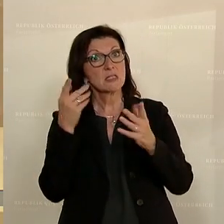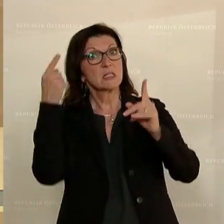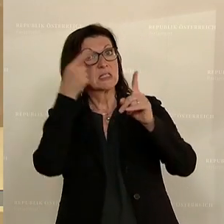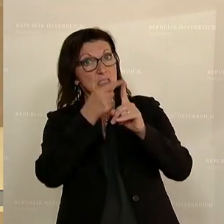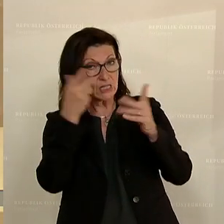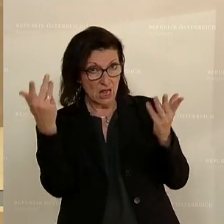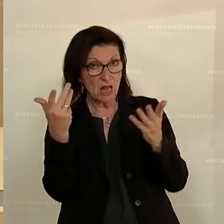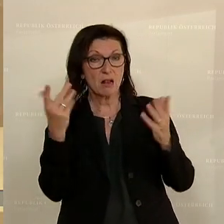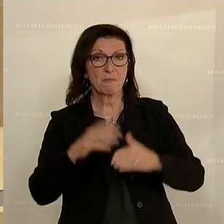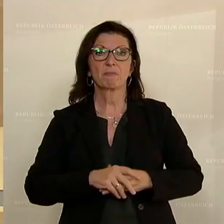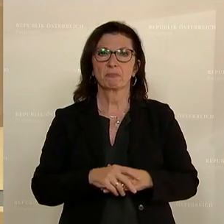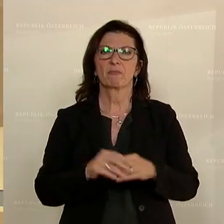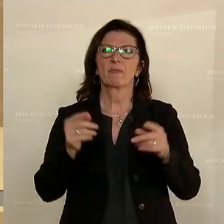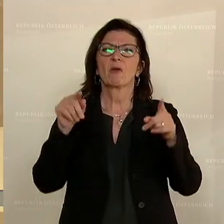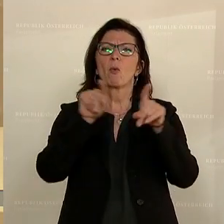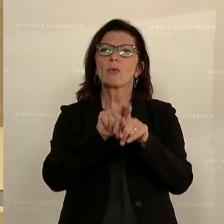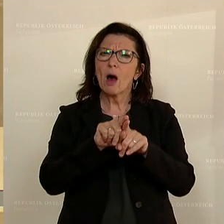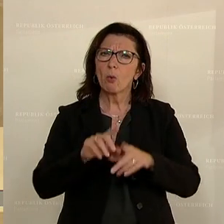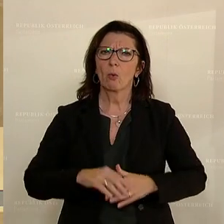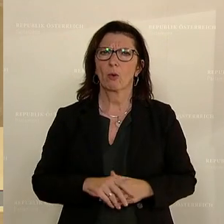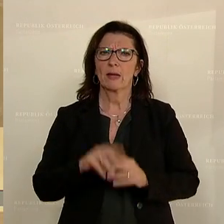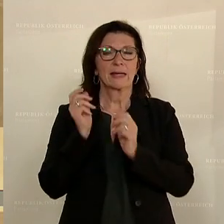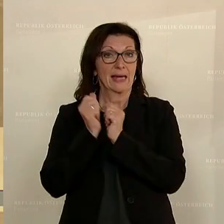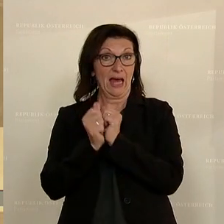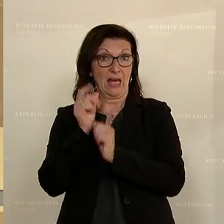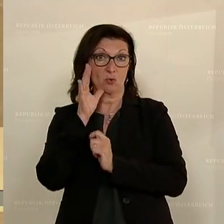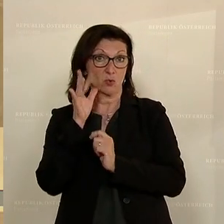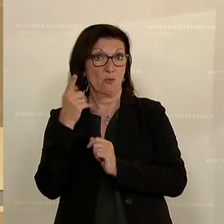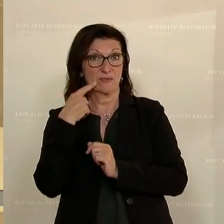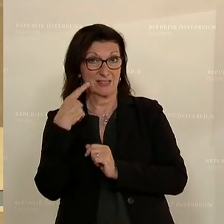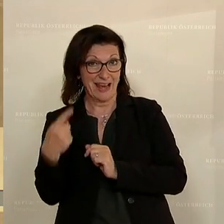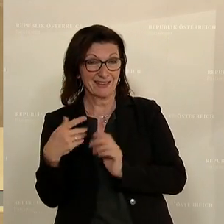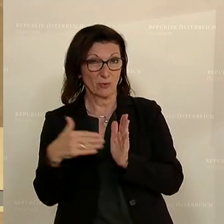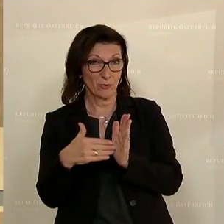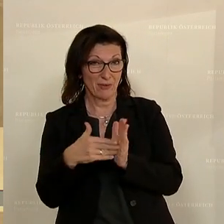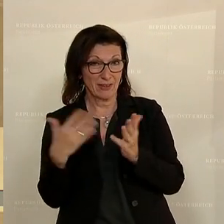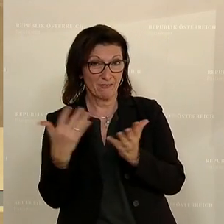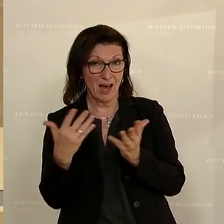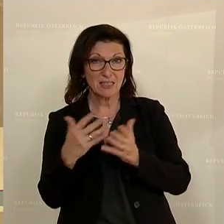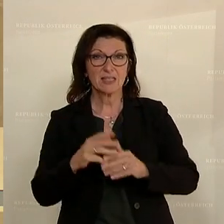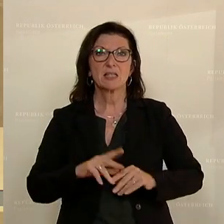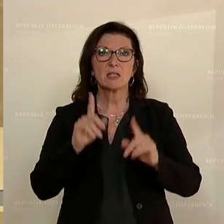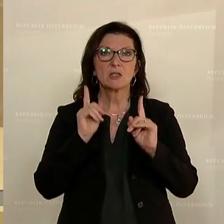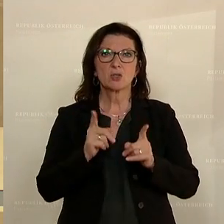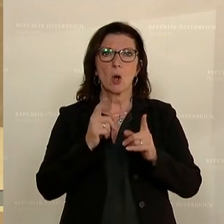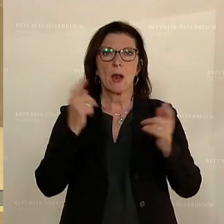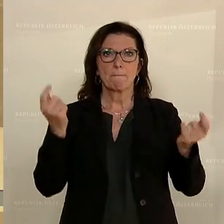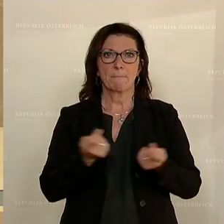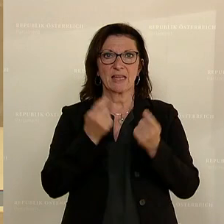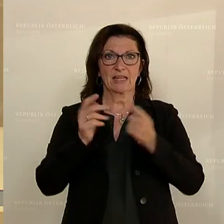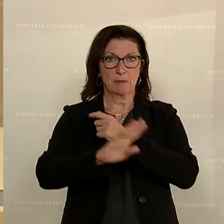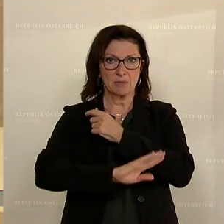Und außerdem sieht der Rechnungshof die Notwendigkeit vor, nämlich die Variante betriebsnähere